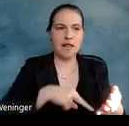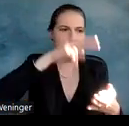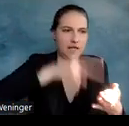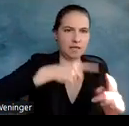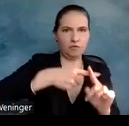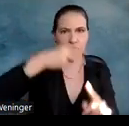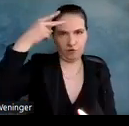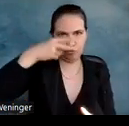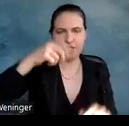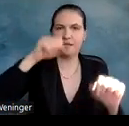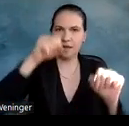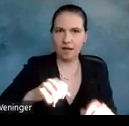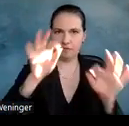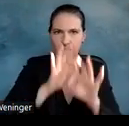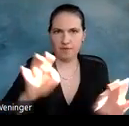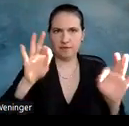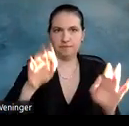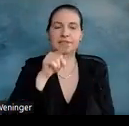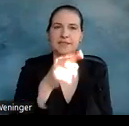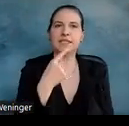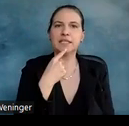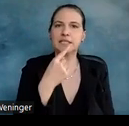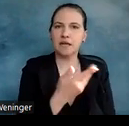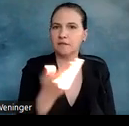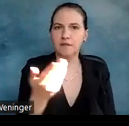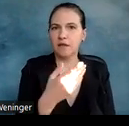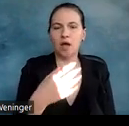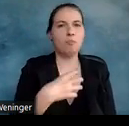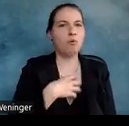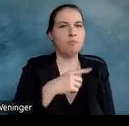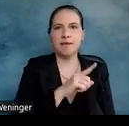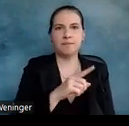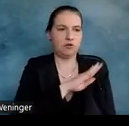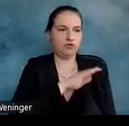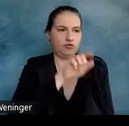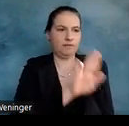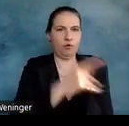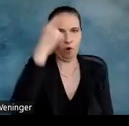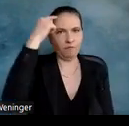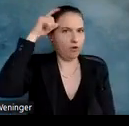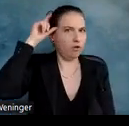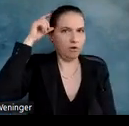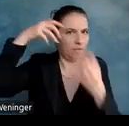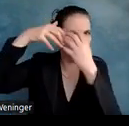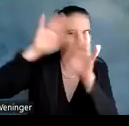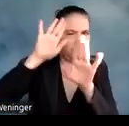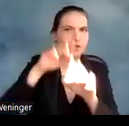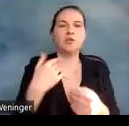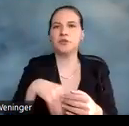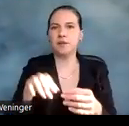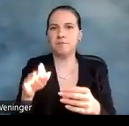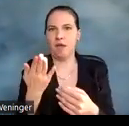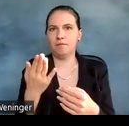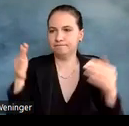verbesserte. Laut Shaver Troup lag das Problem nicht in den Köpfen ihrer Schüler, sondern in den Buchstabenformen,